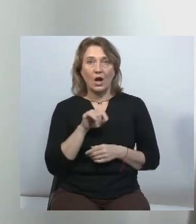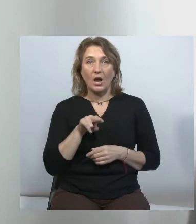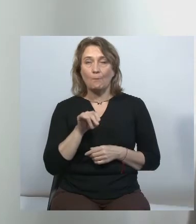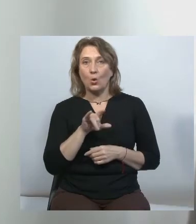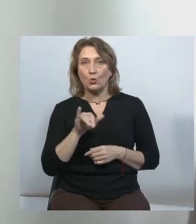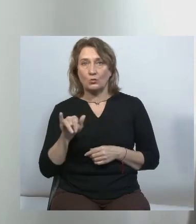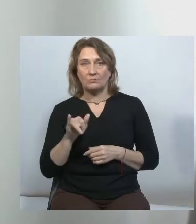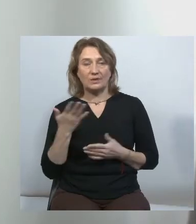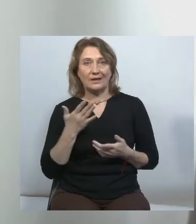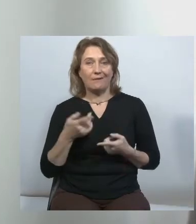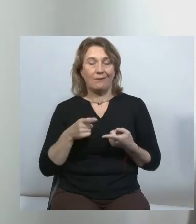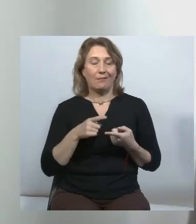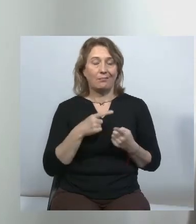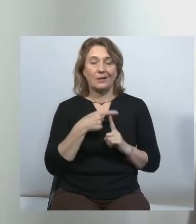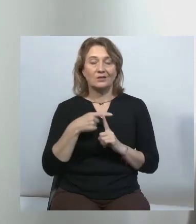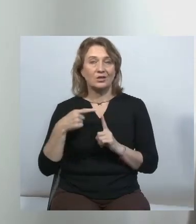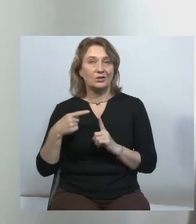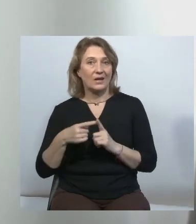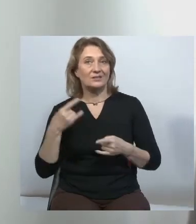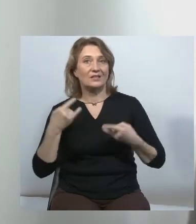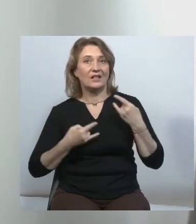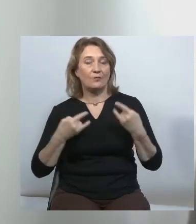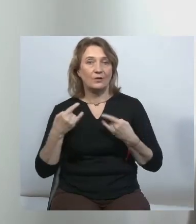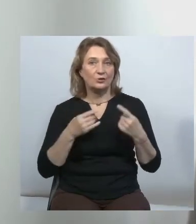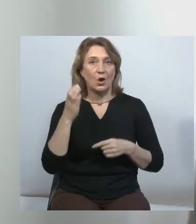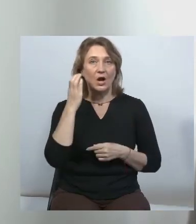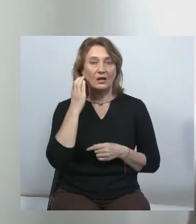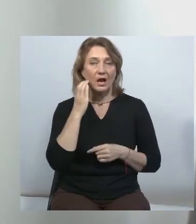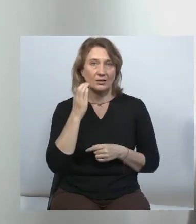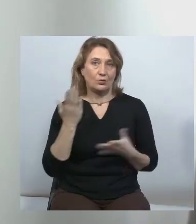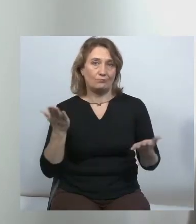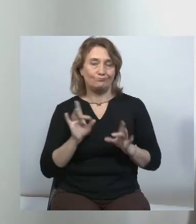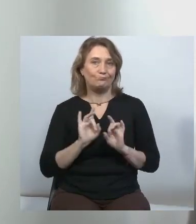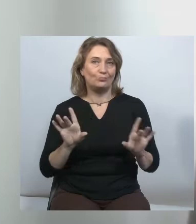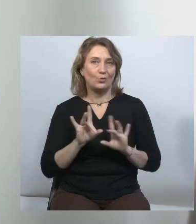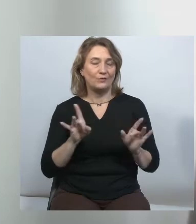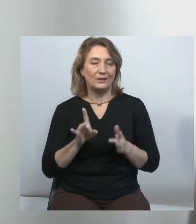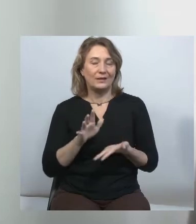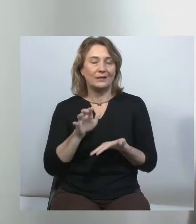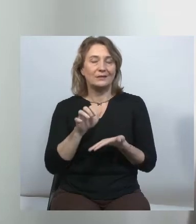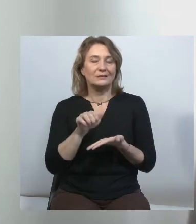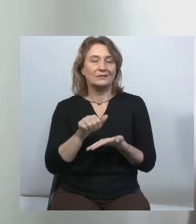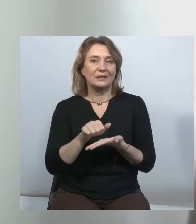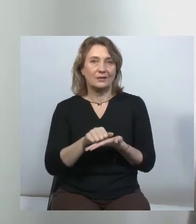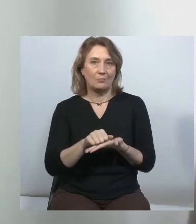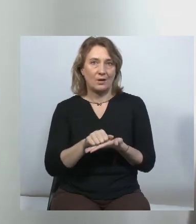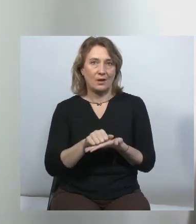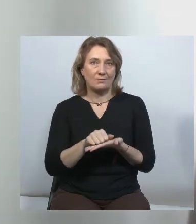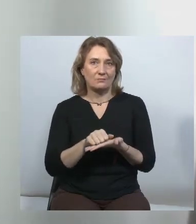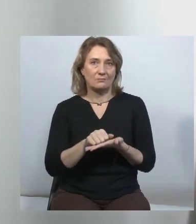складається лише з телебачення та радіомовлення, котрі сьогодні займають не такий вже значний сегмент у